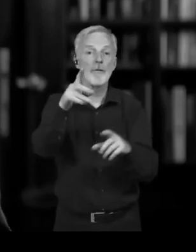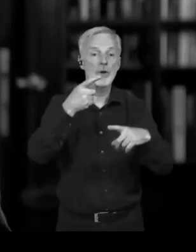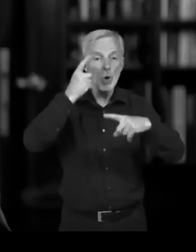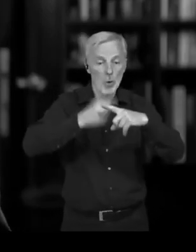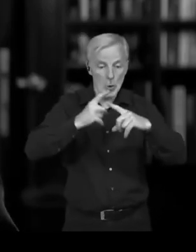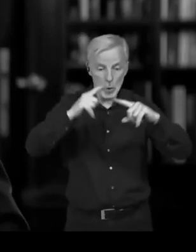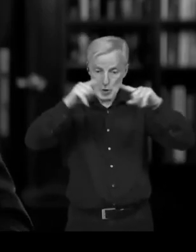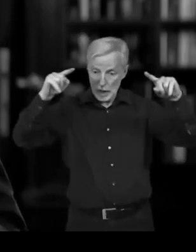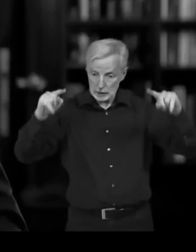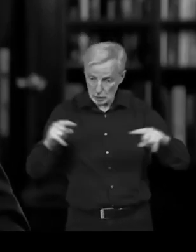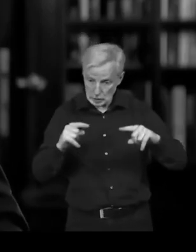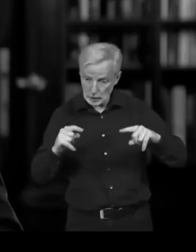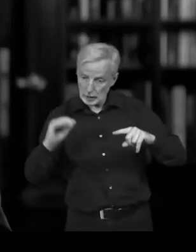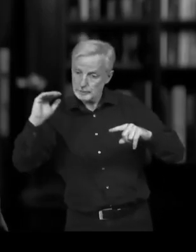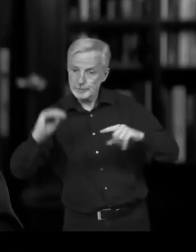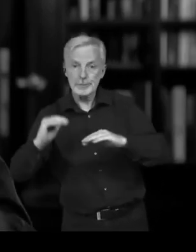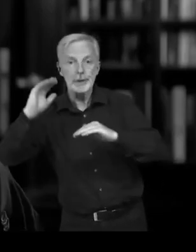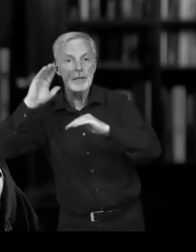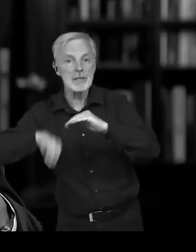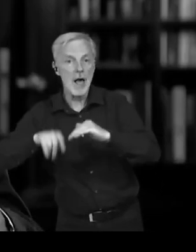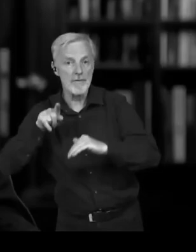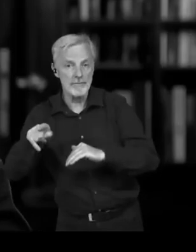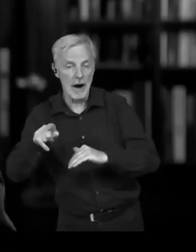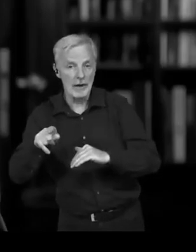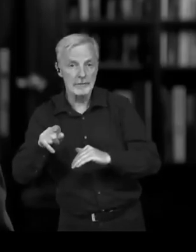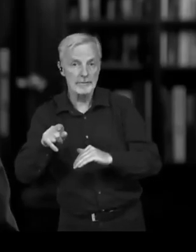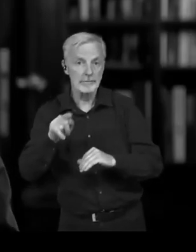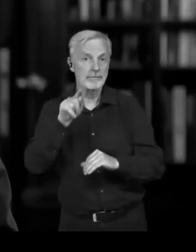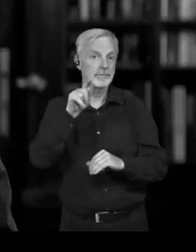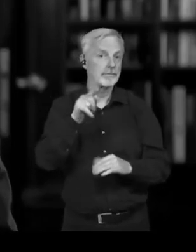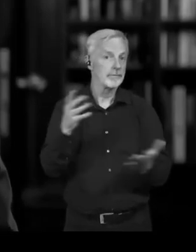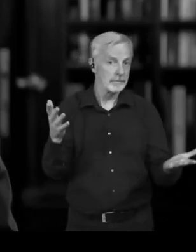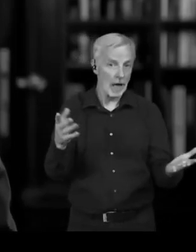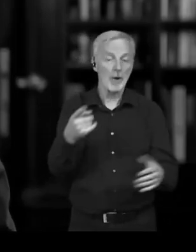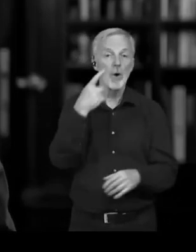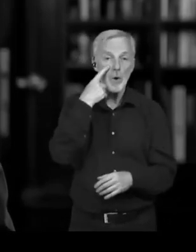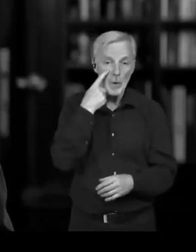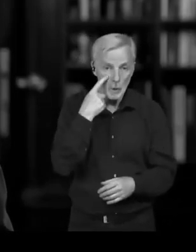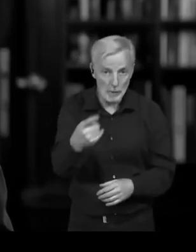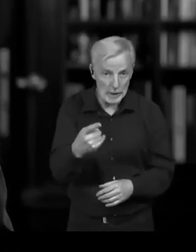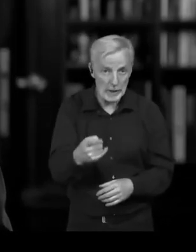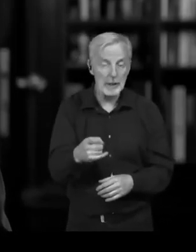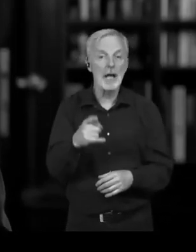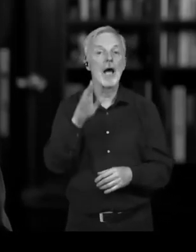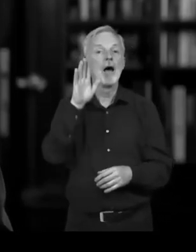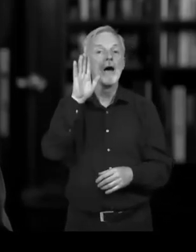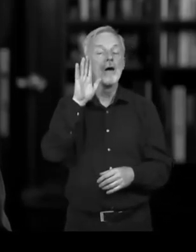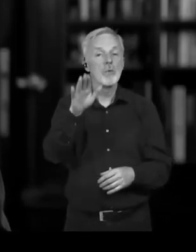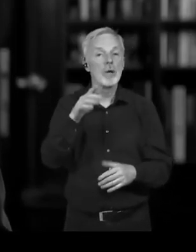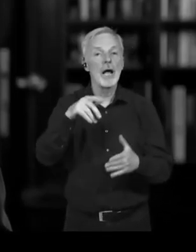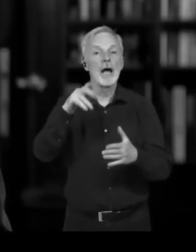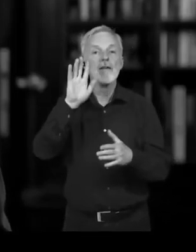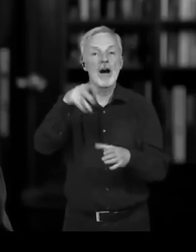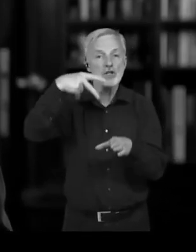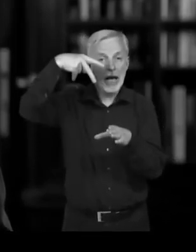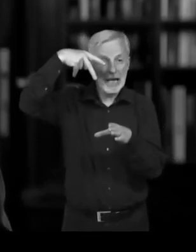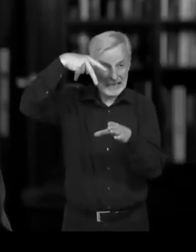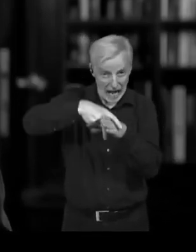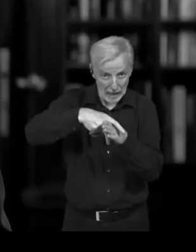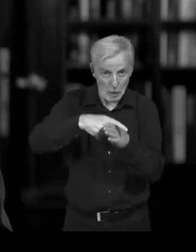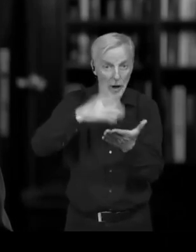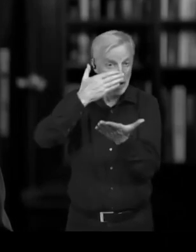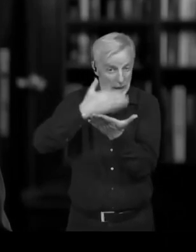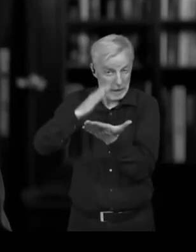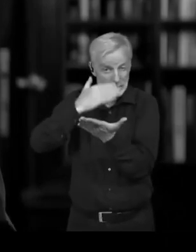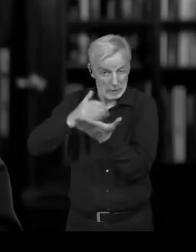vymizí střední třída. Co to je střední třída? Velice zajímavá otázka. Vždycky byla nízká střední a vysoká třída. Ta nízká byly chudí,